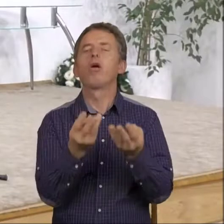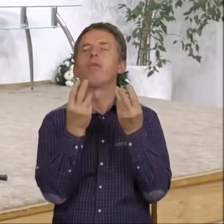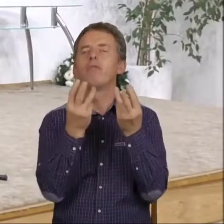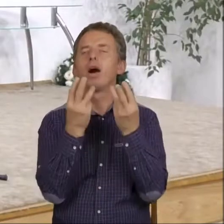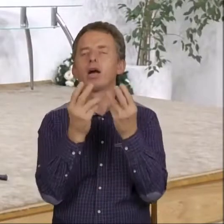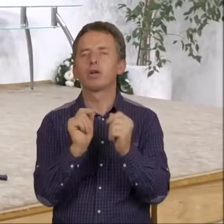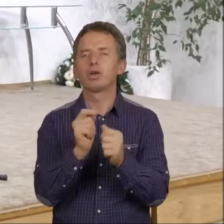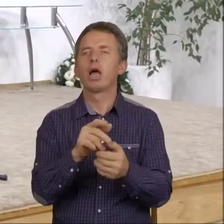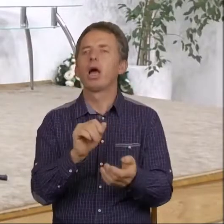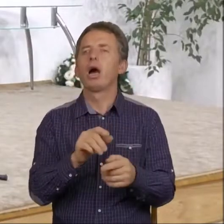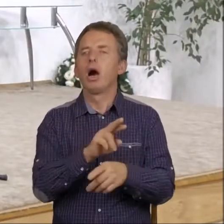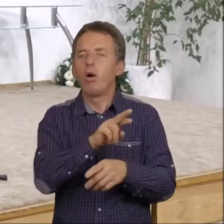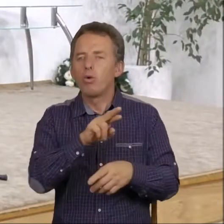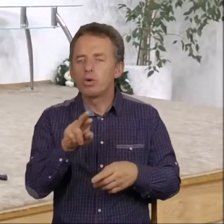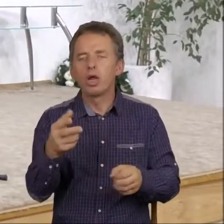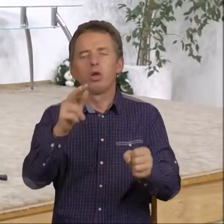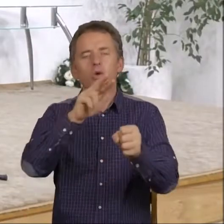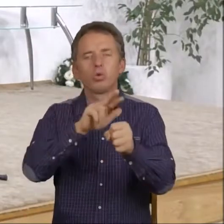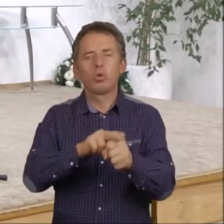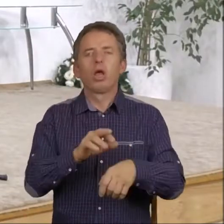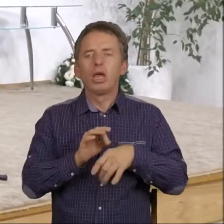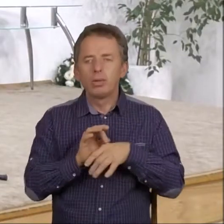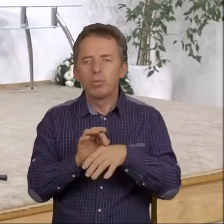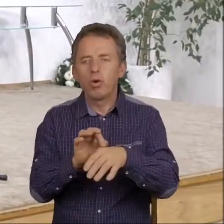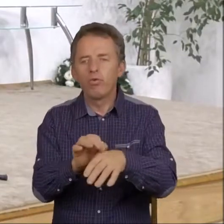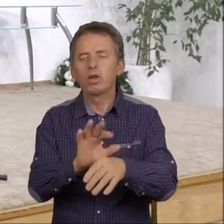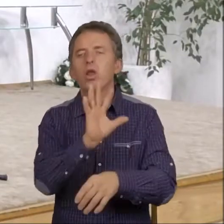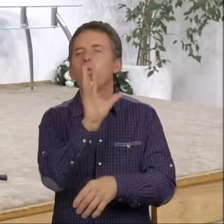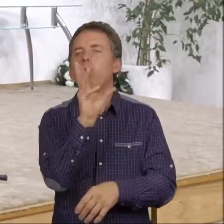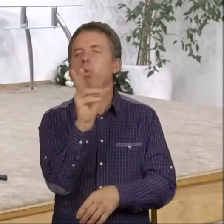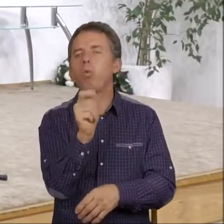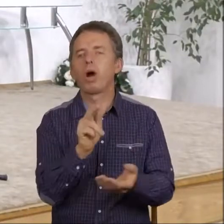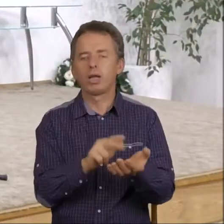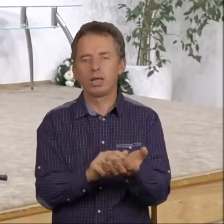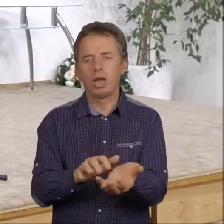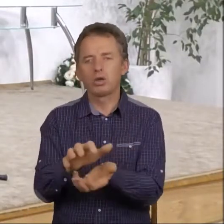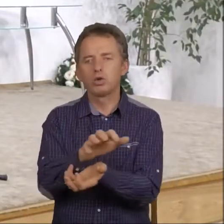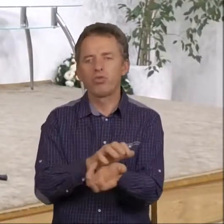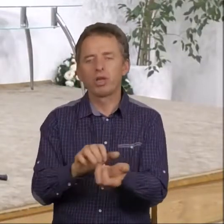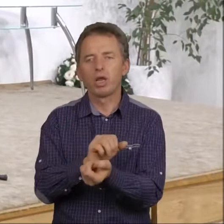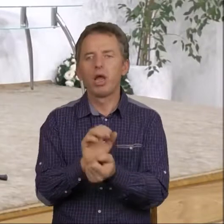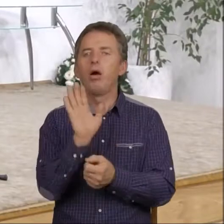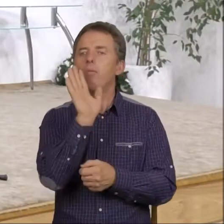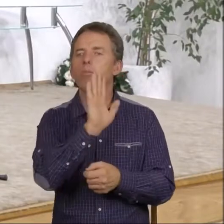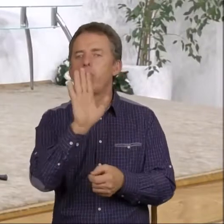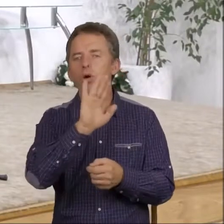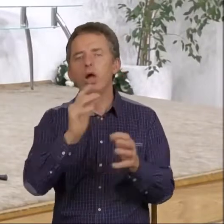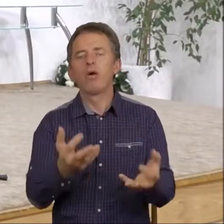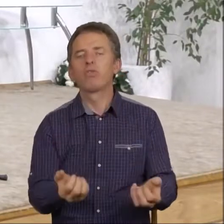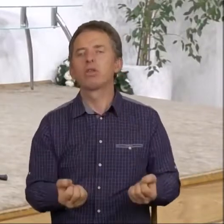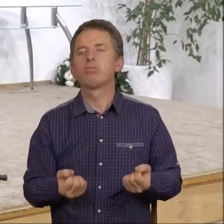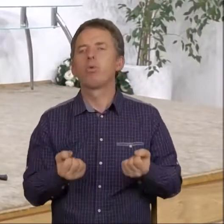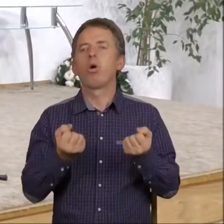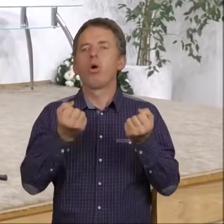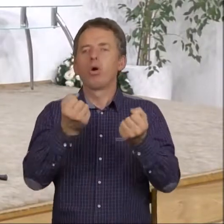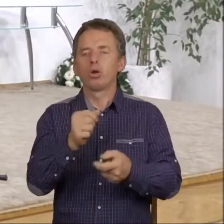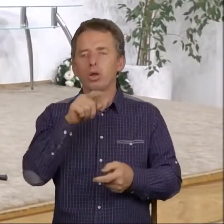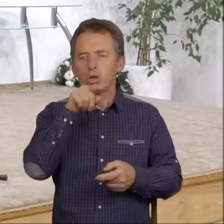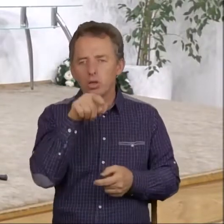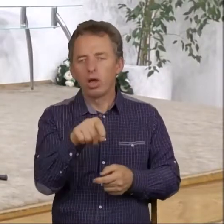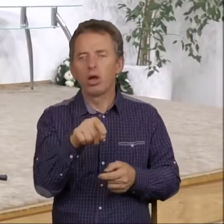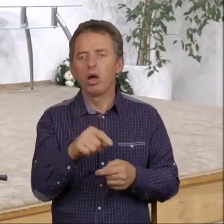element, który jest w stanie sprowadzić ład na świecie. Bóg wzmocni jeszcze to wołanie,